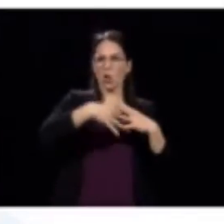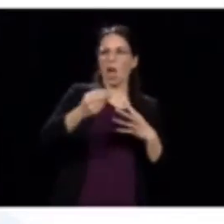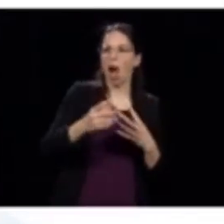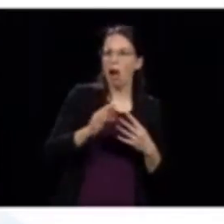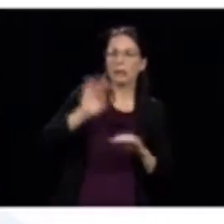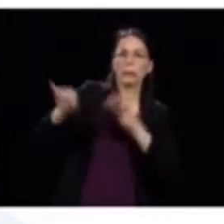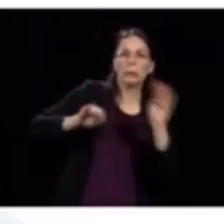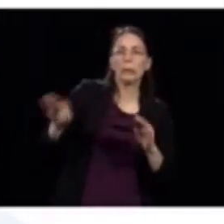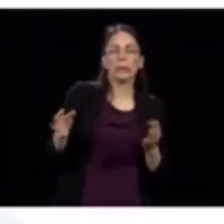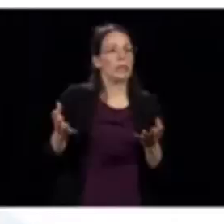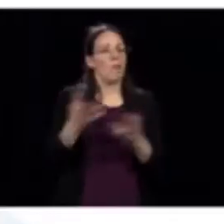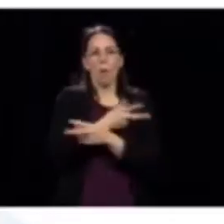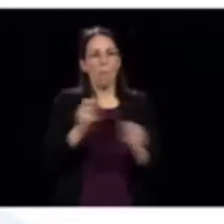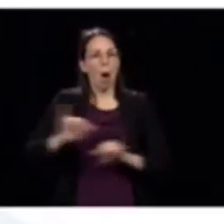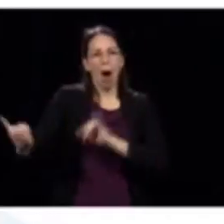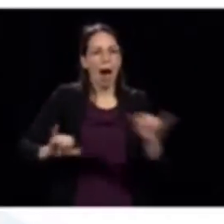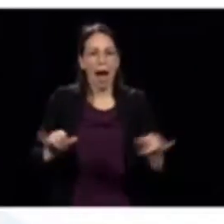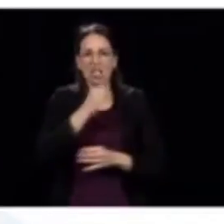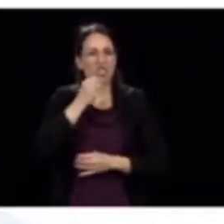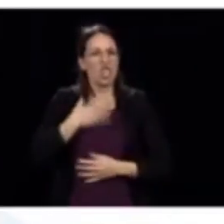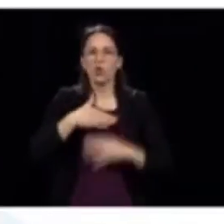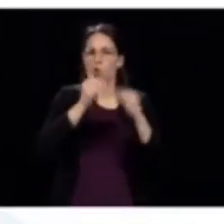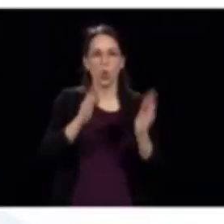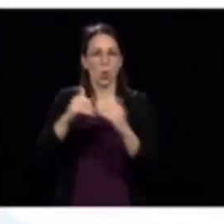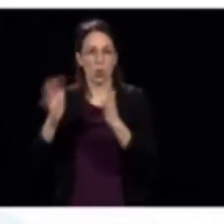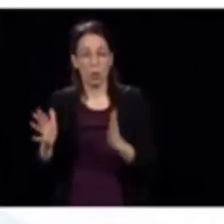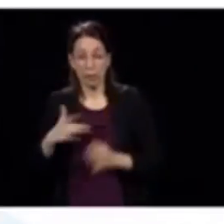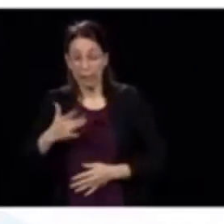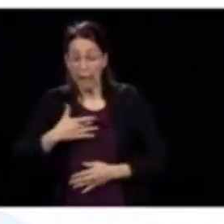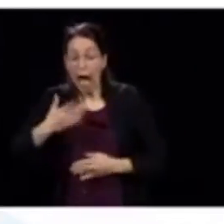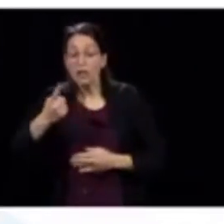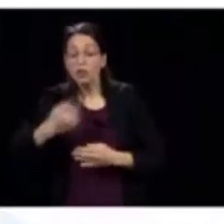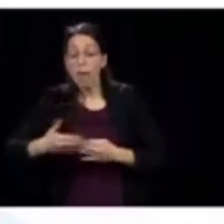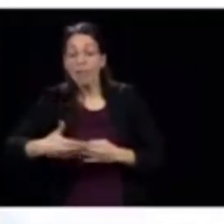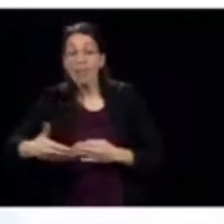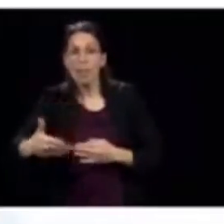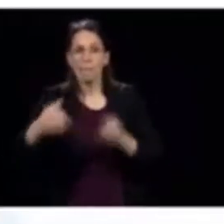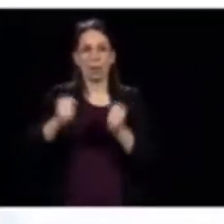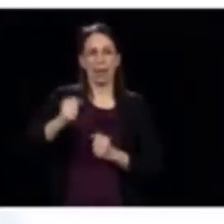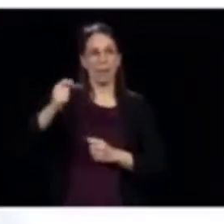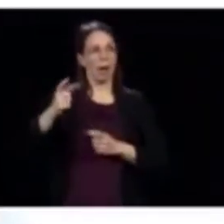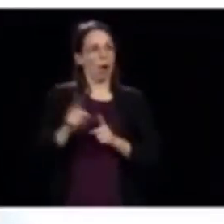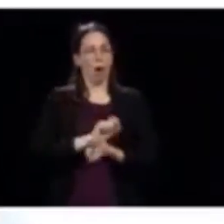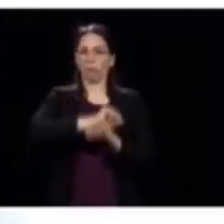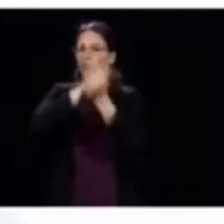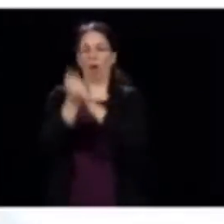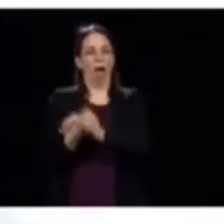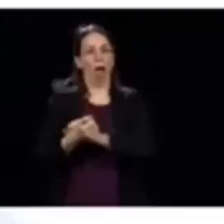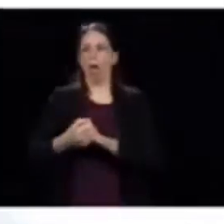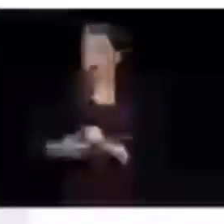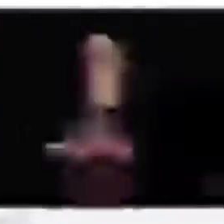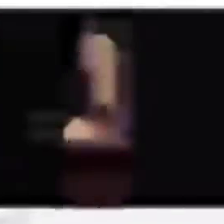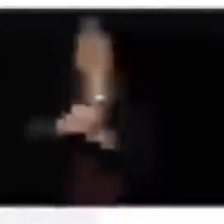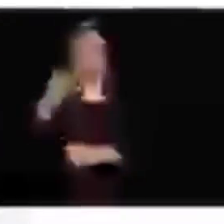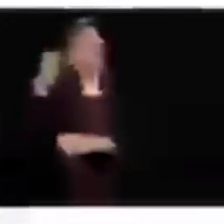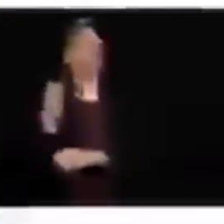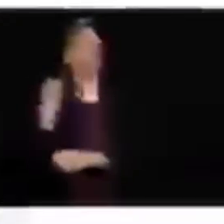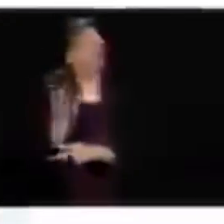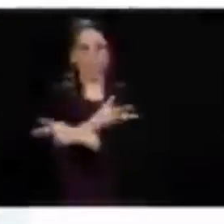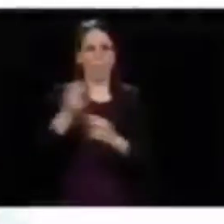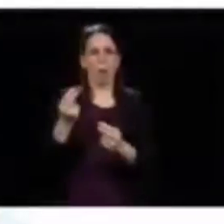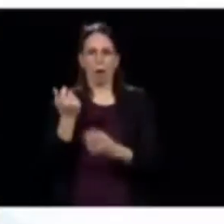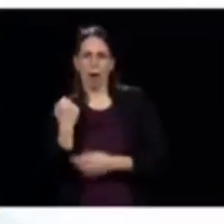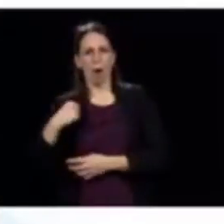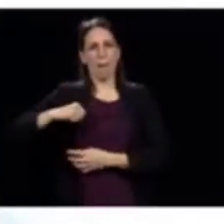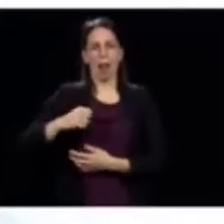attendez à des réactions négatives dans les prochaines semaines déjà? Écoutez, il faudrait être déconnecté pour